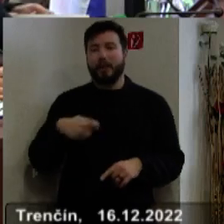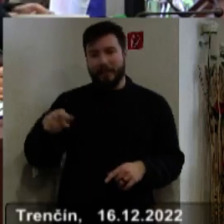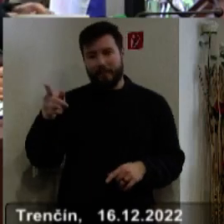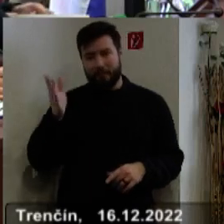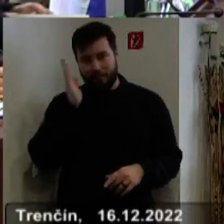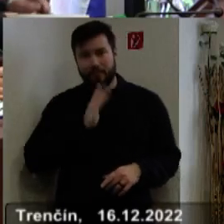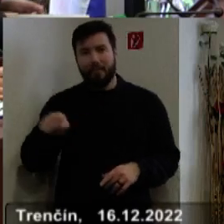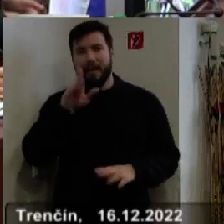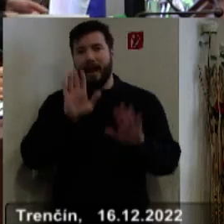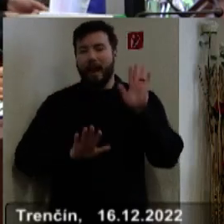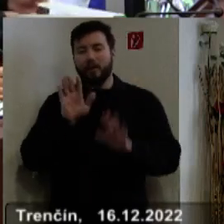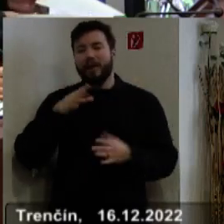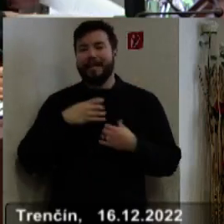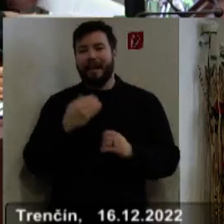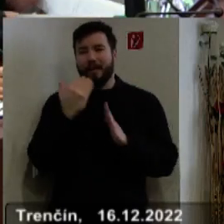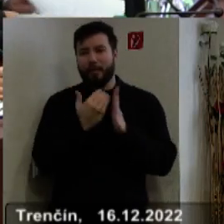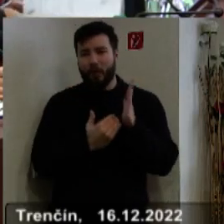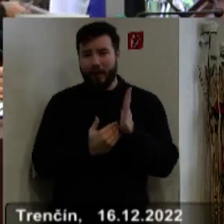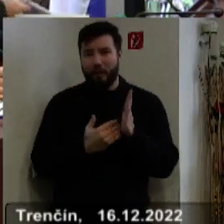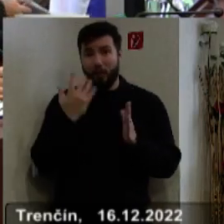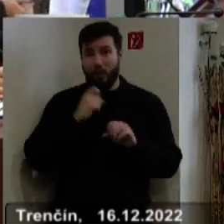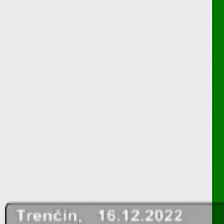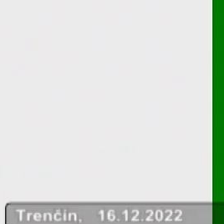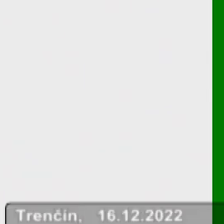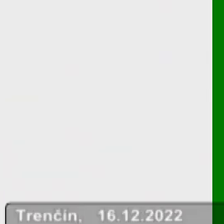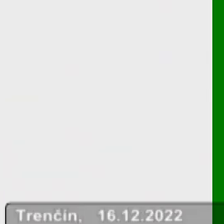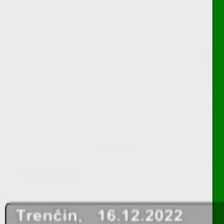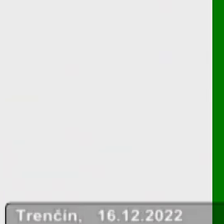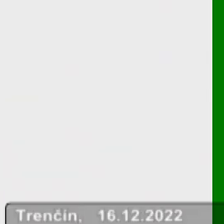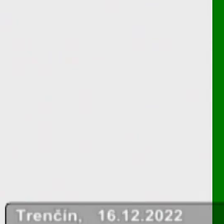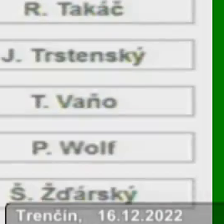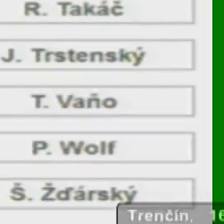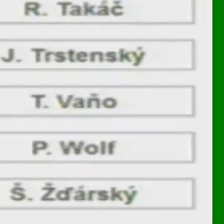návrhu programu, tak ako ste ho dostali do svojich materiálov, nech sa páči, hlasujeme.